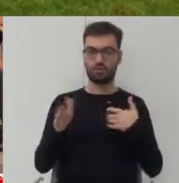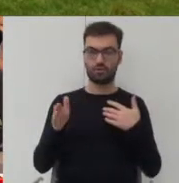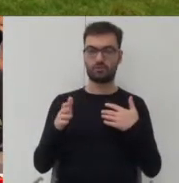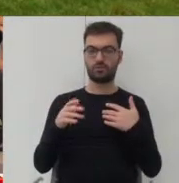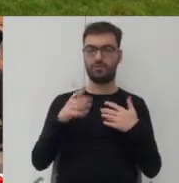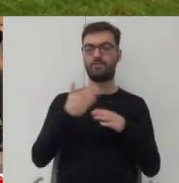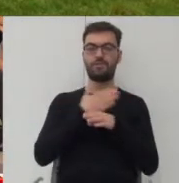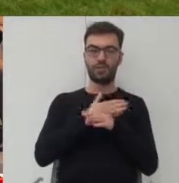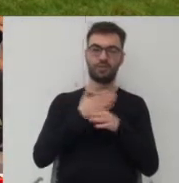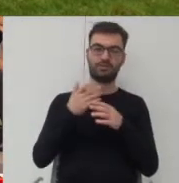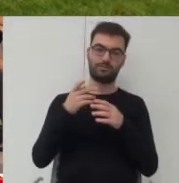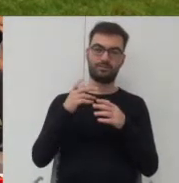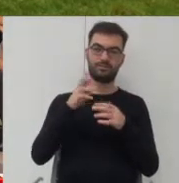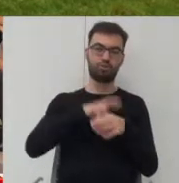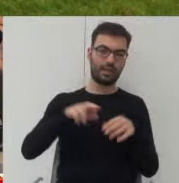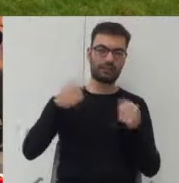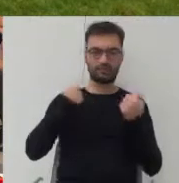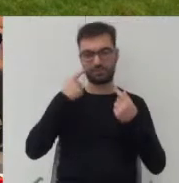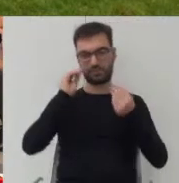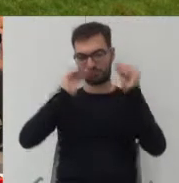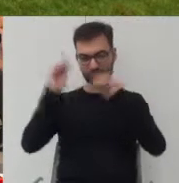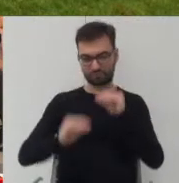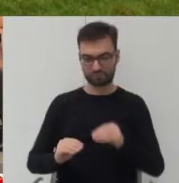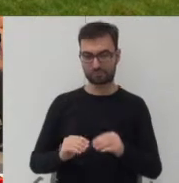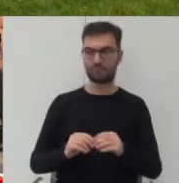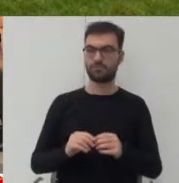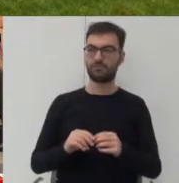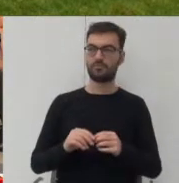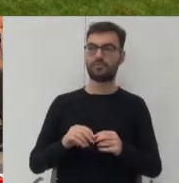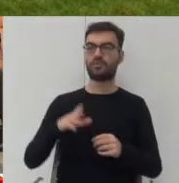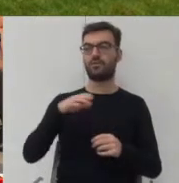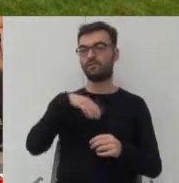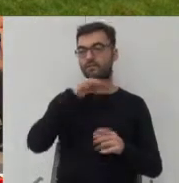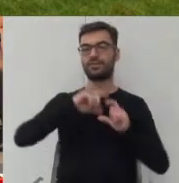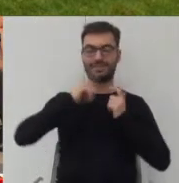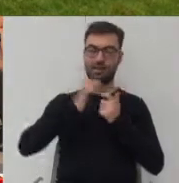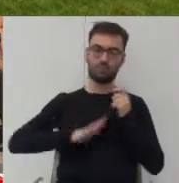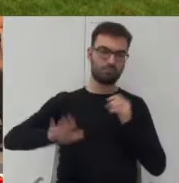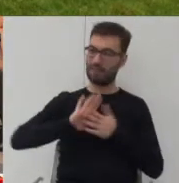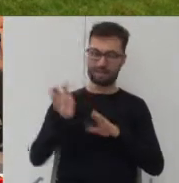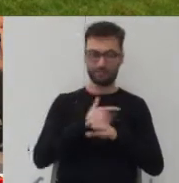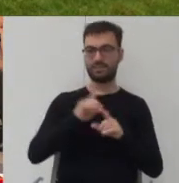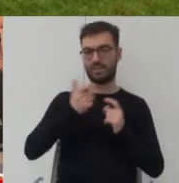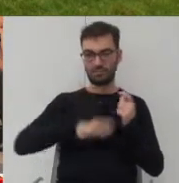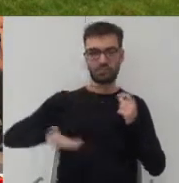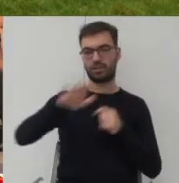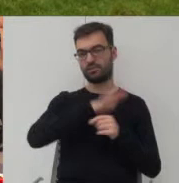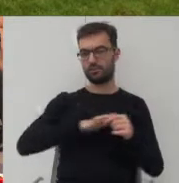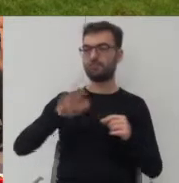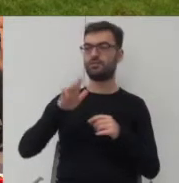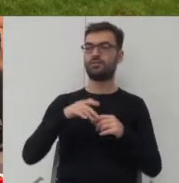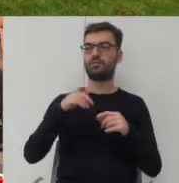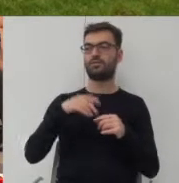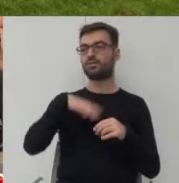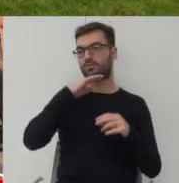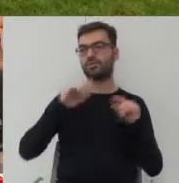zakupionych, katalogowych obiektów wyposażenia placów zabaw, można całą przestrzeń osiedla czy podwórka